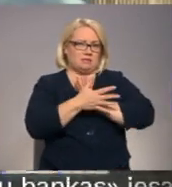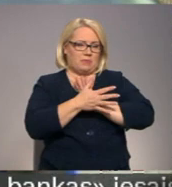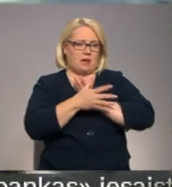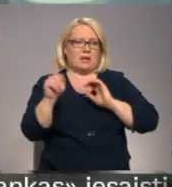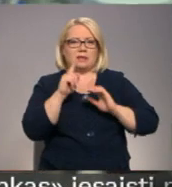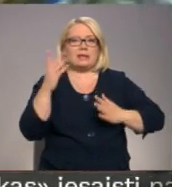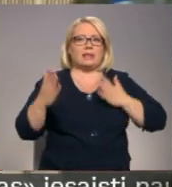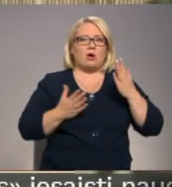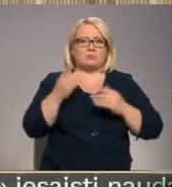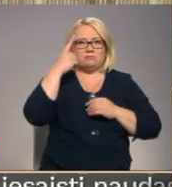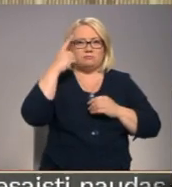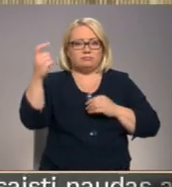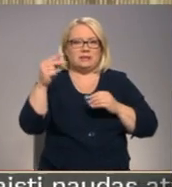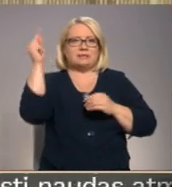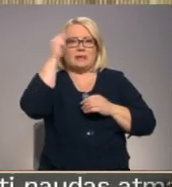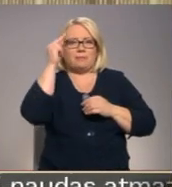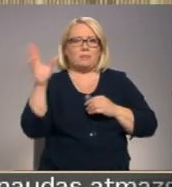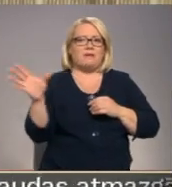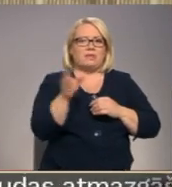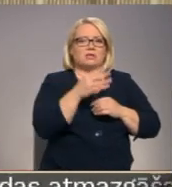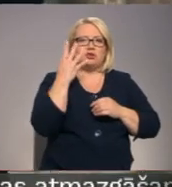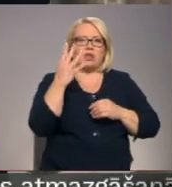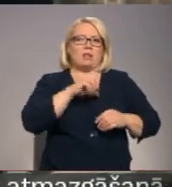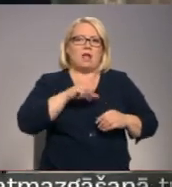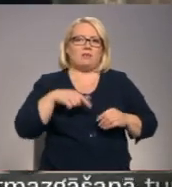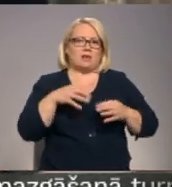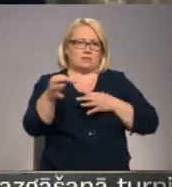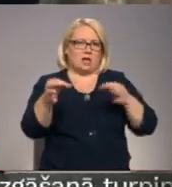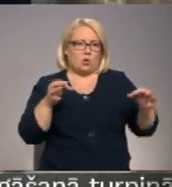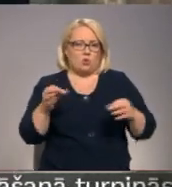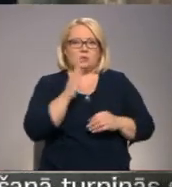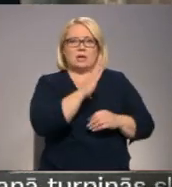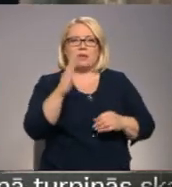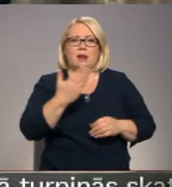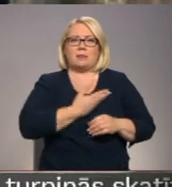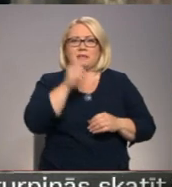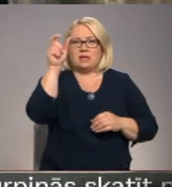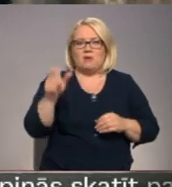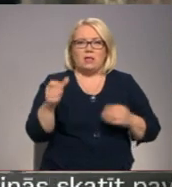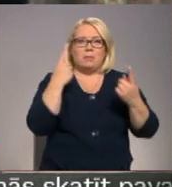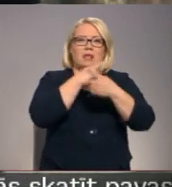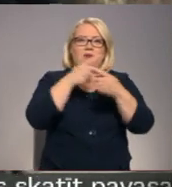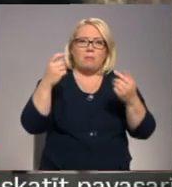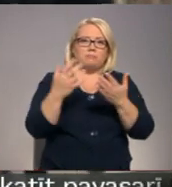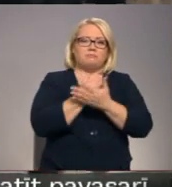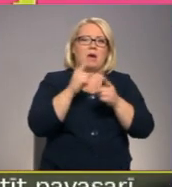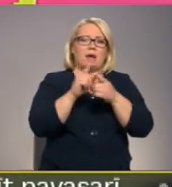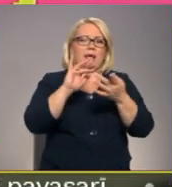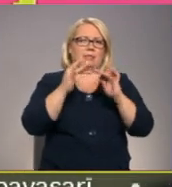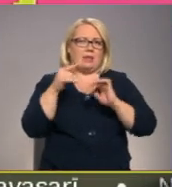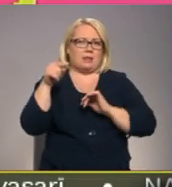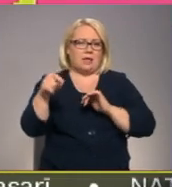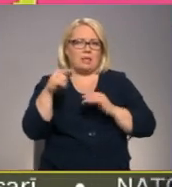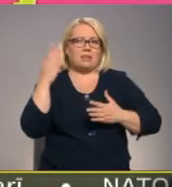trauksmes celšana semināri aizvedīti visos četros Latvijas reģionos? Ikvienam iedzīvotājam. Informāciju par to pieejam arī interneta vietnē